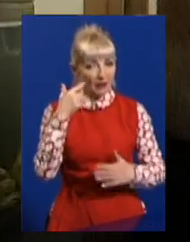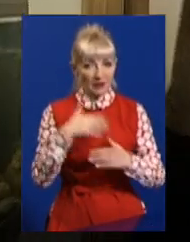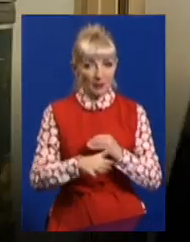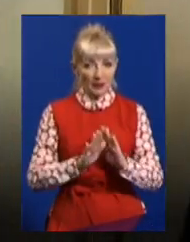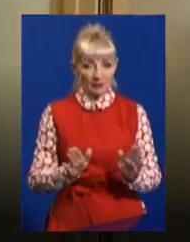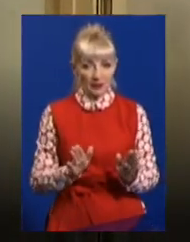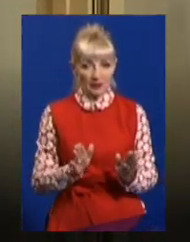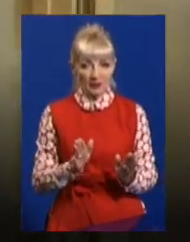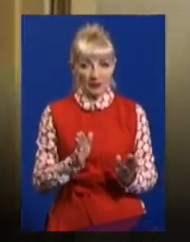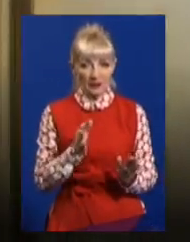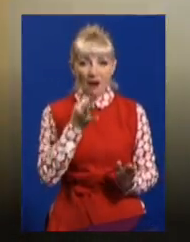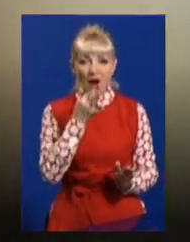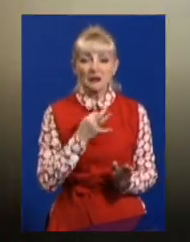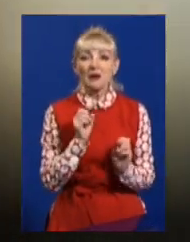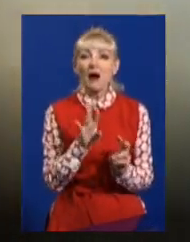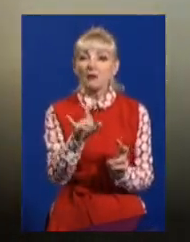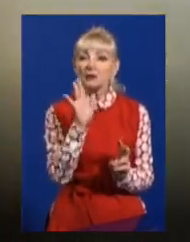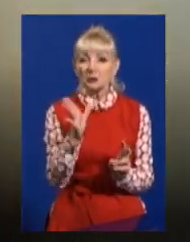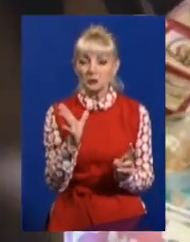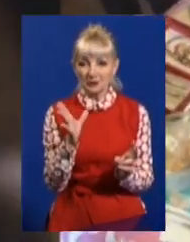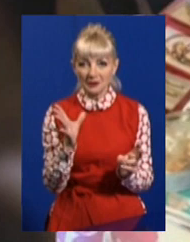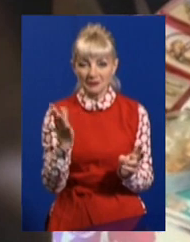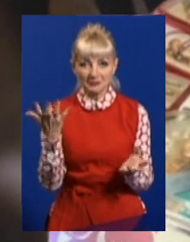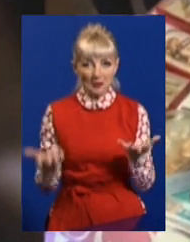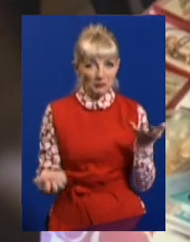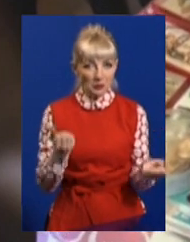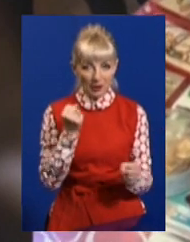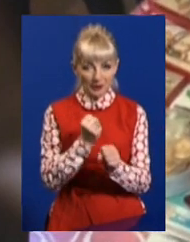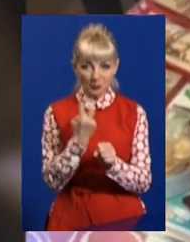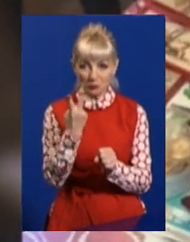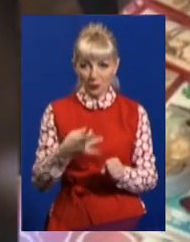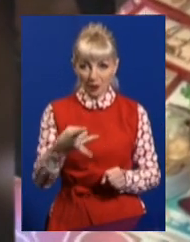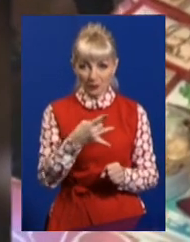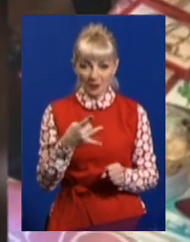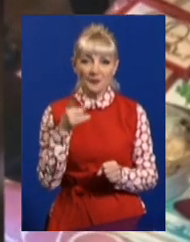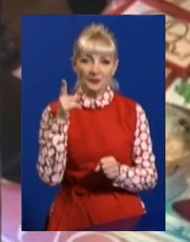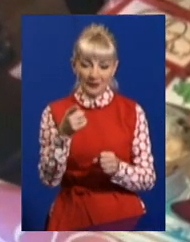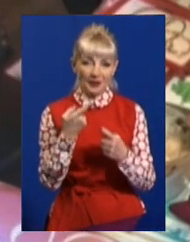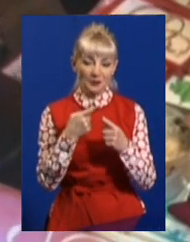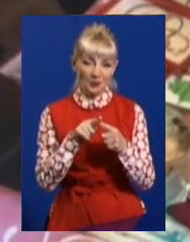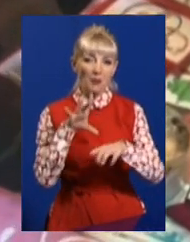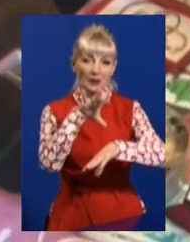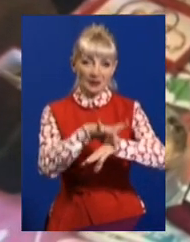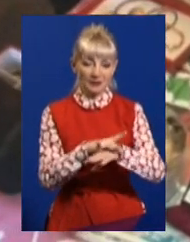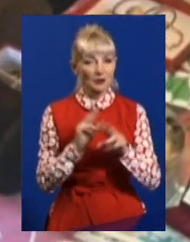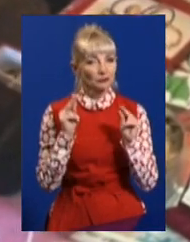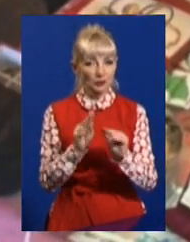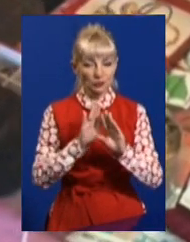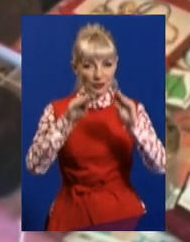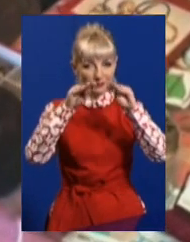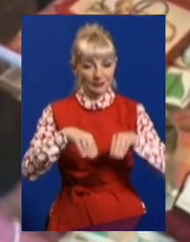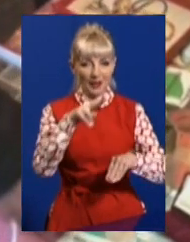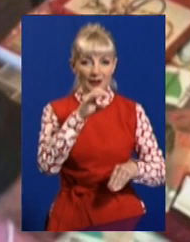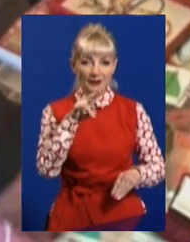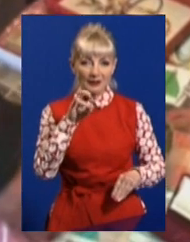як ви будете совміщати роботу? Тетяну Цибульник підозрюють у декларуванні недостовірної інформації. Ось ці фото зробили у